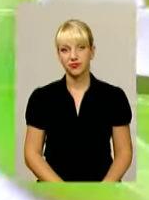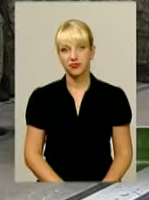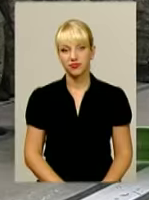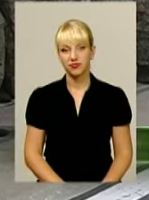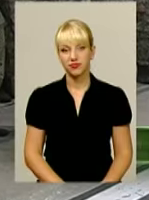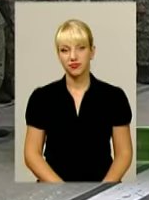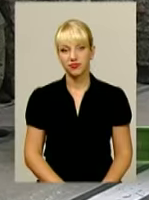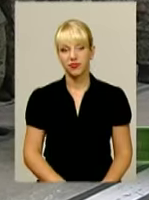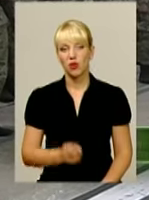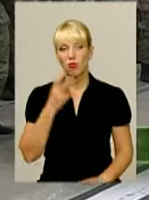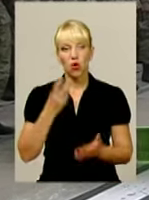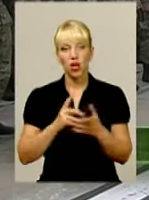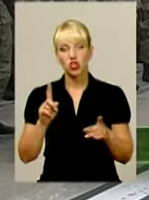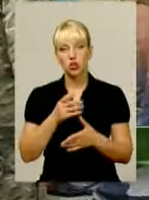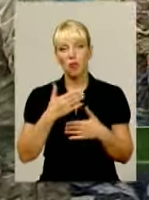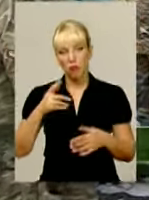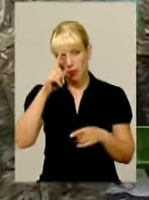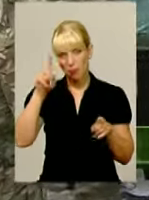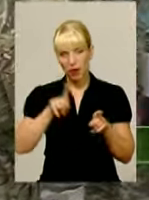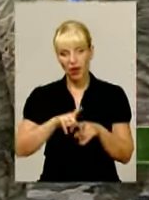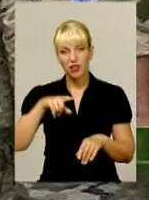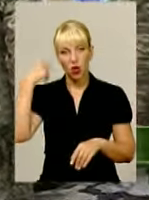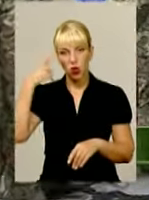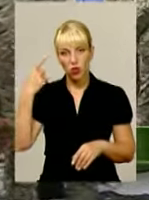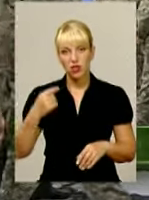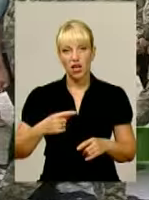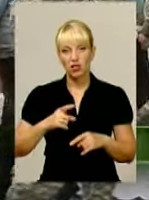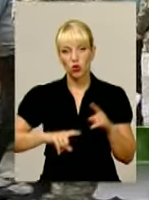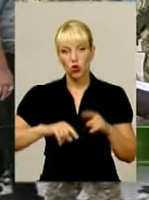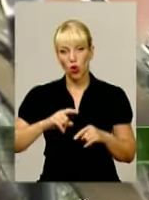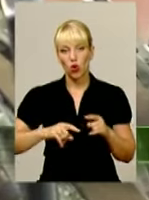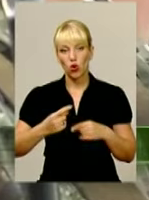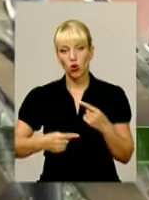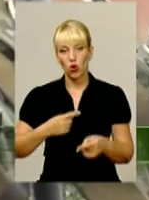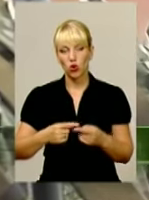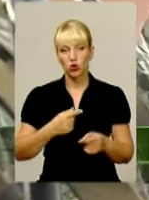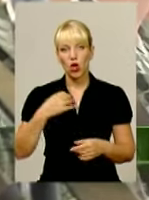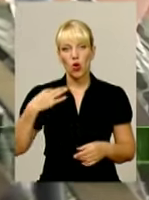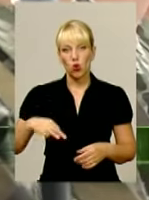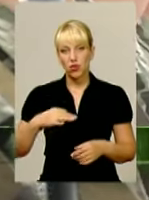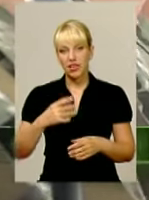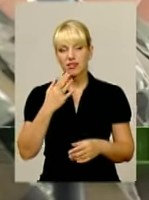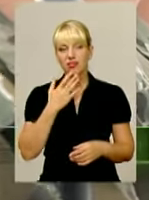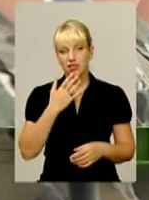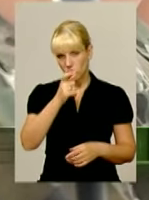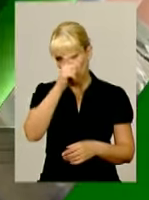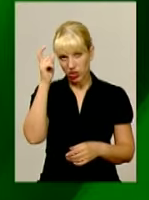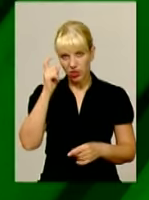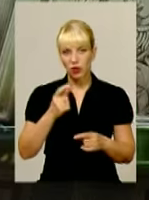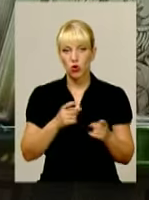І покажем, що ми – браття козацького роду. Курсанти Національної академії готуються до Маршу Незалежності.